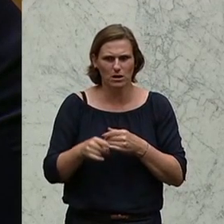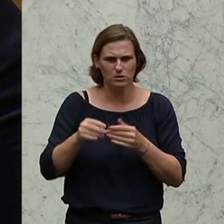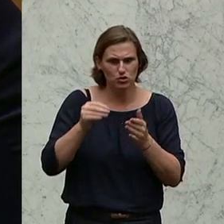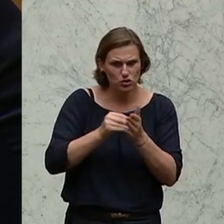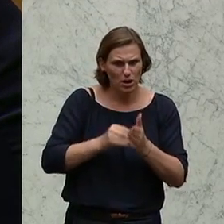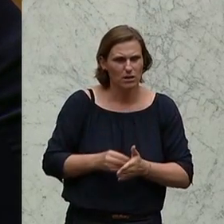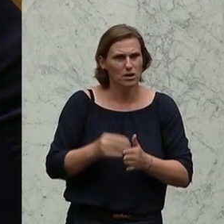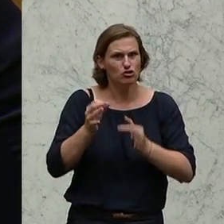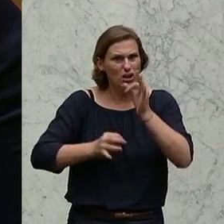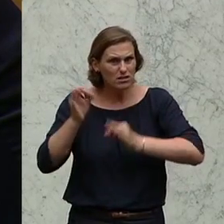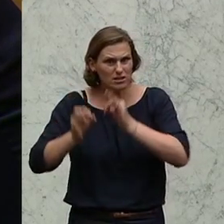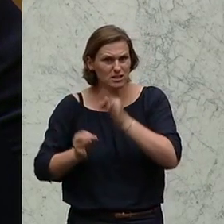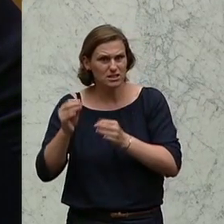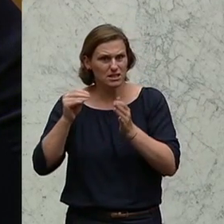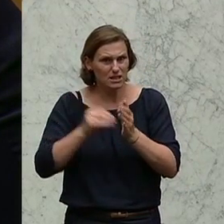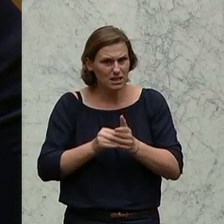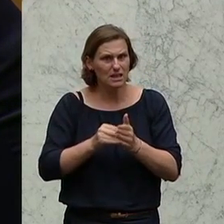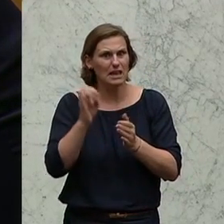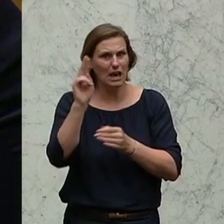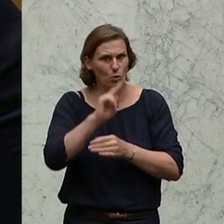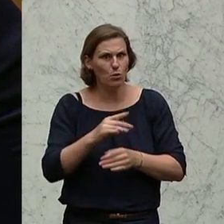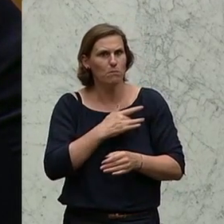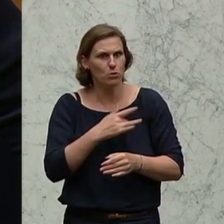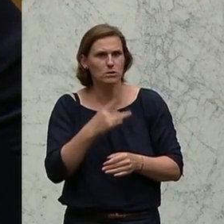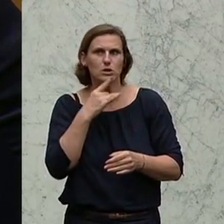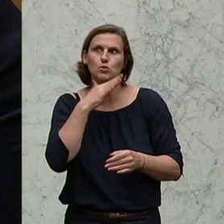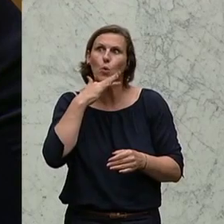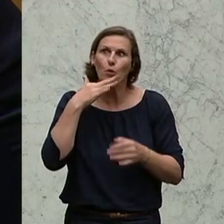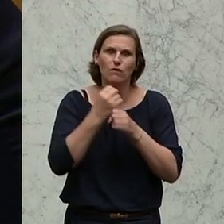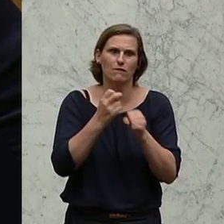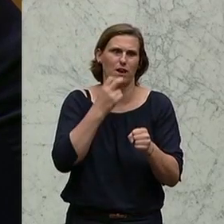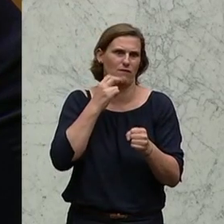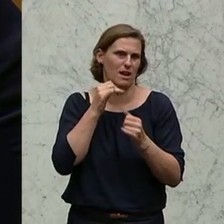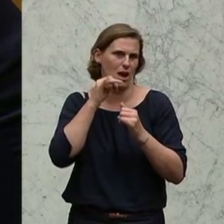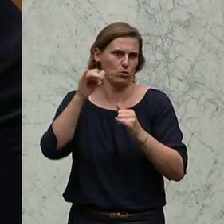-Bürger, die Sie in die Statistik geben, damit Sie dann sagen können, wir haben so viele freiwillige Ausreisen.